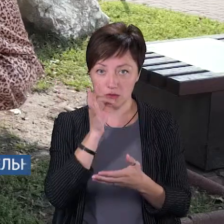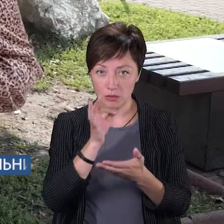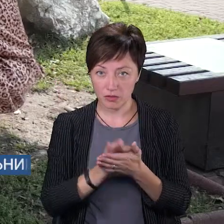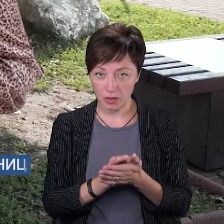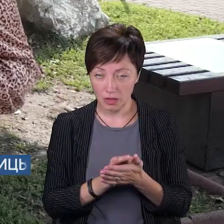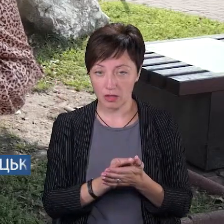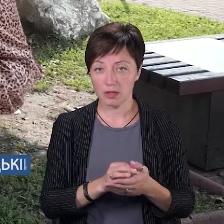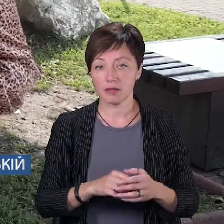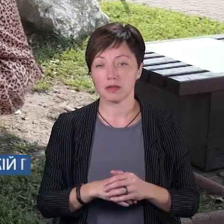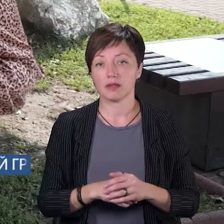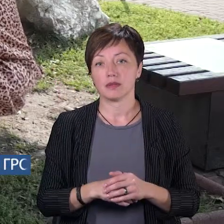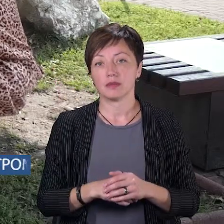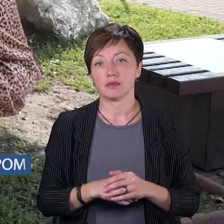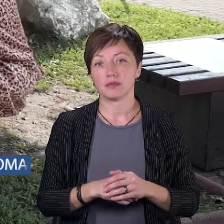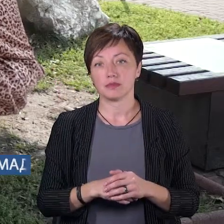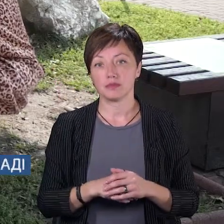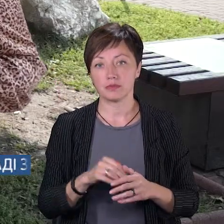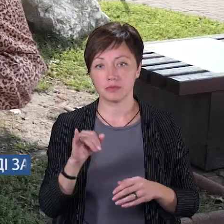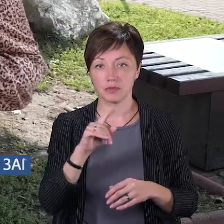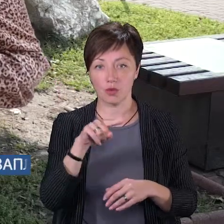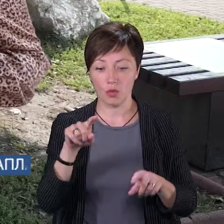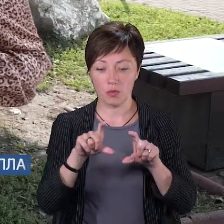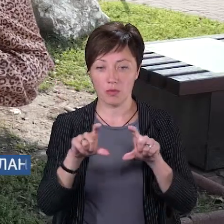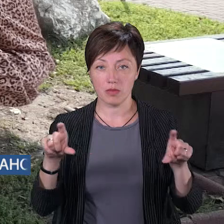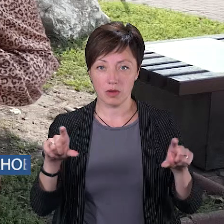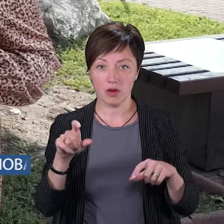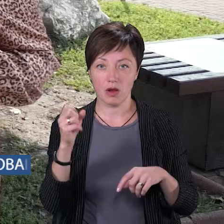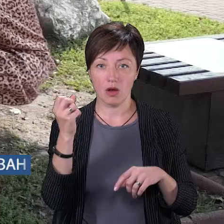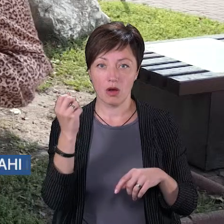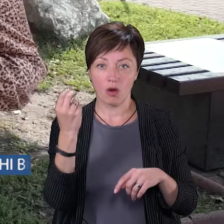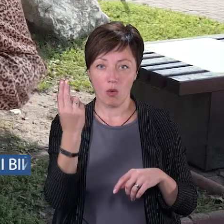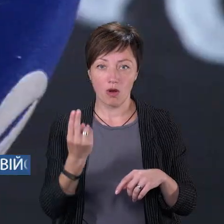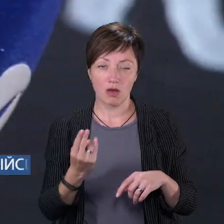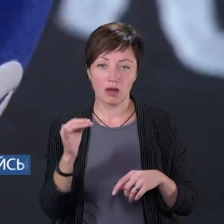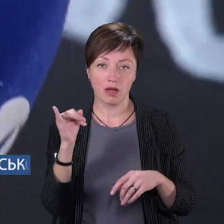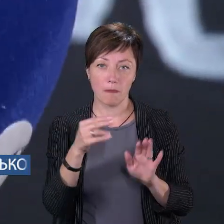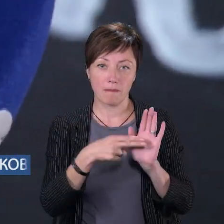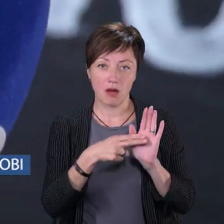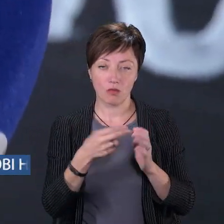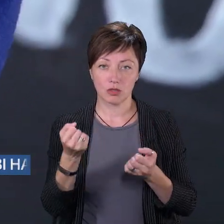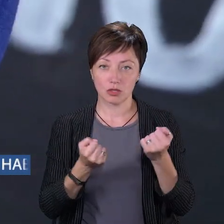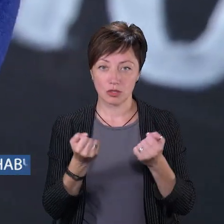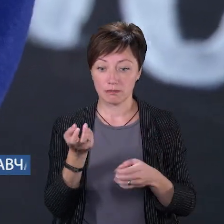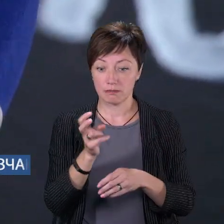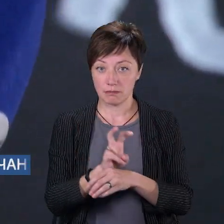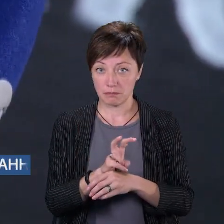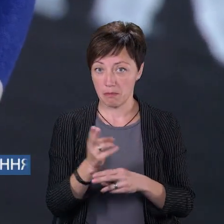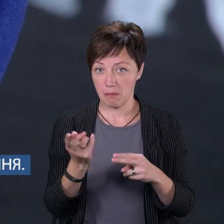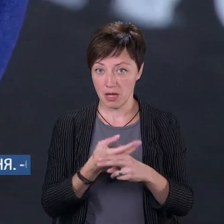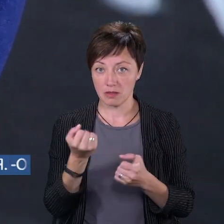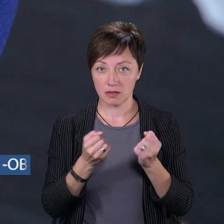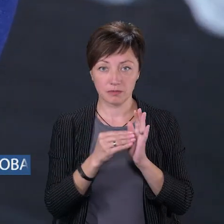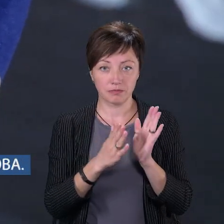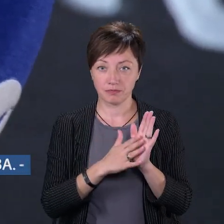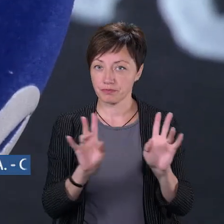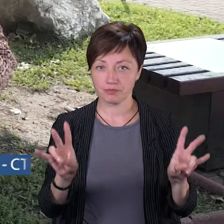яка буде відповідальна за автівку, номера, колір і марку машини. Якщо приходить людина просто без автівки, то